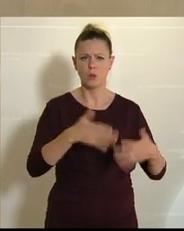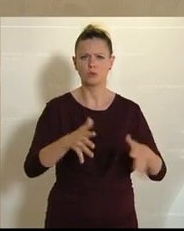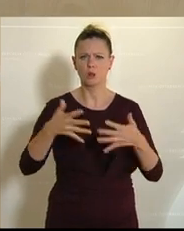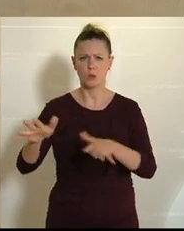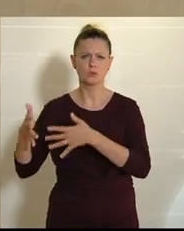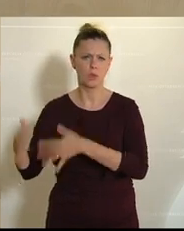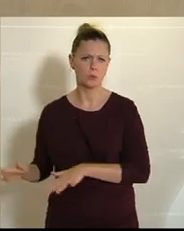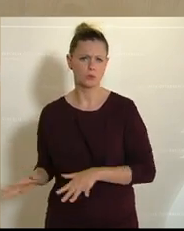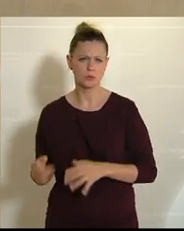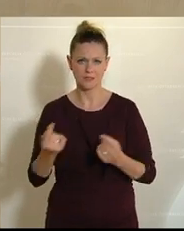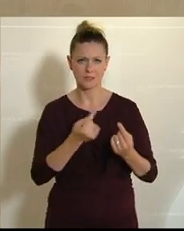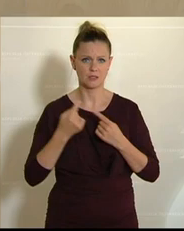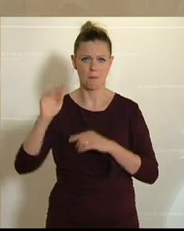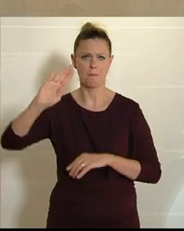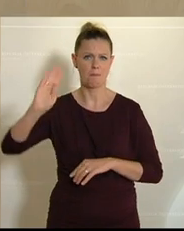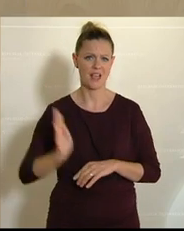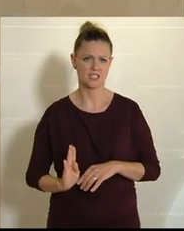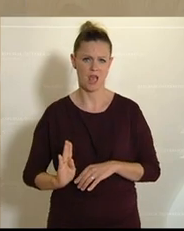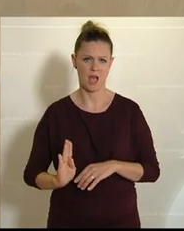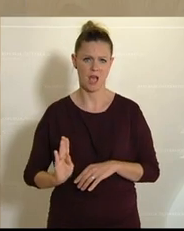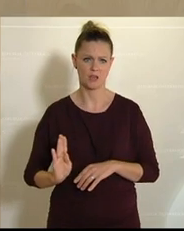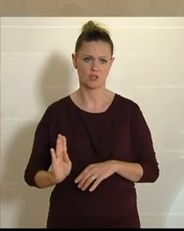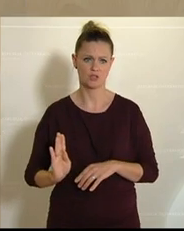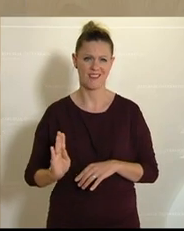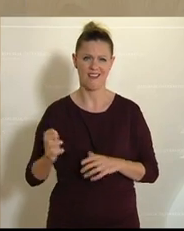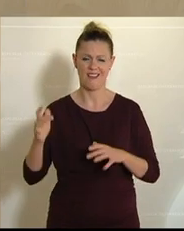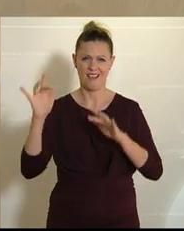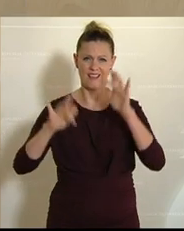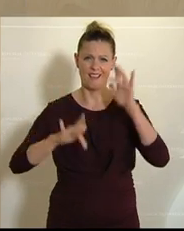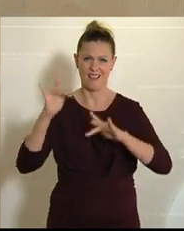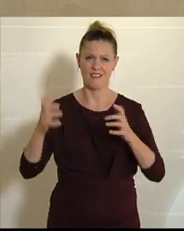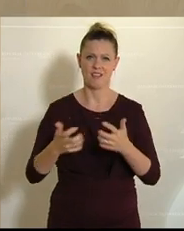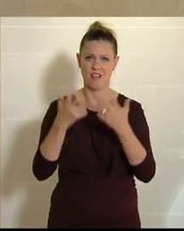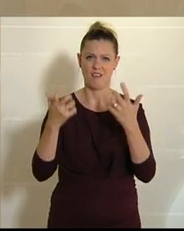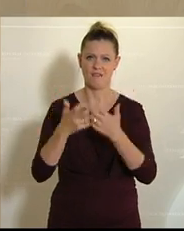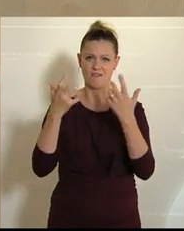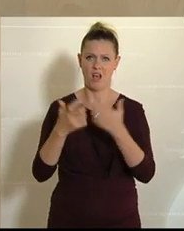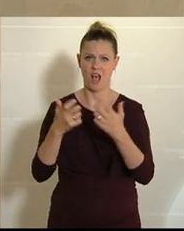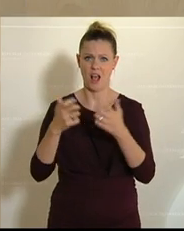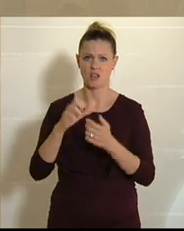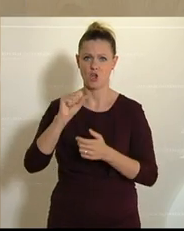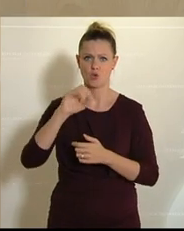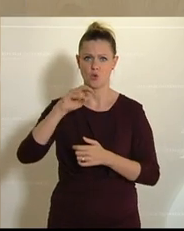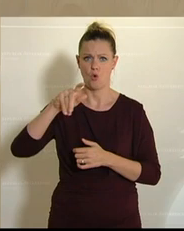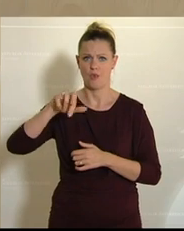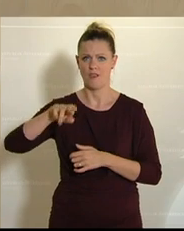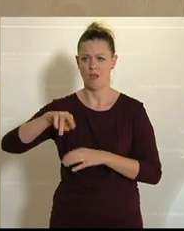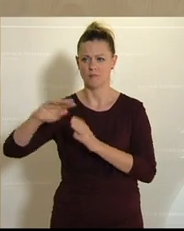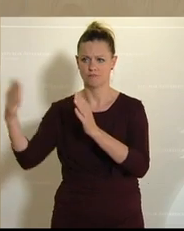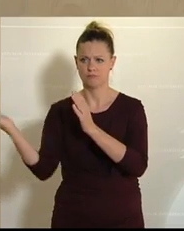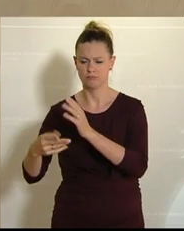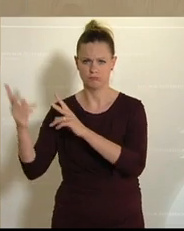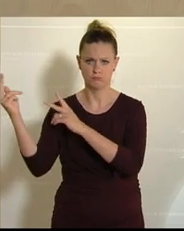aus brasilianischen Regenwäldern abgeholzten Soja nach Österreich oder Europa zu